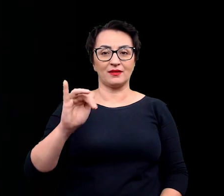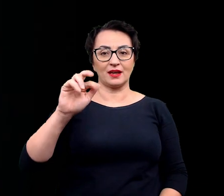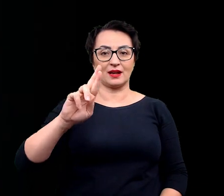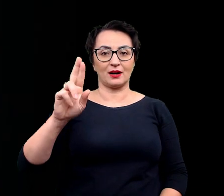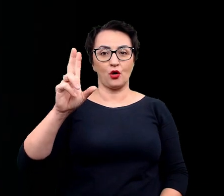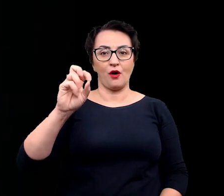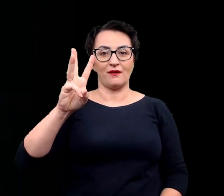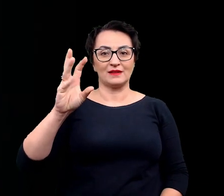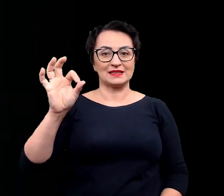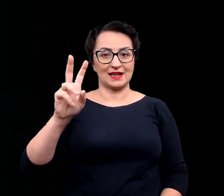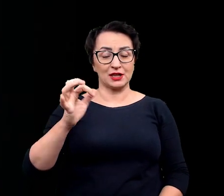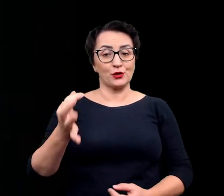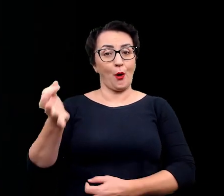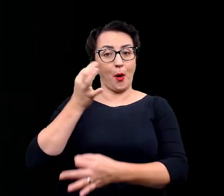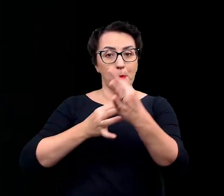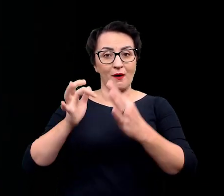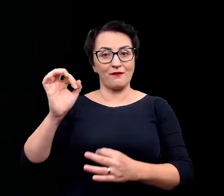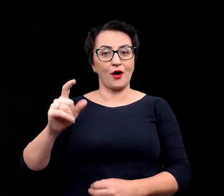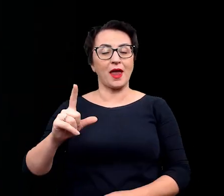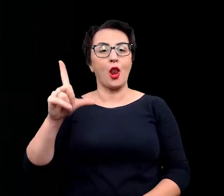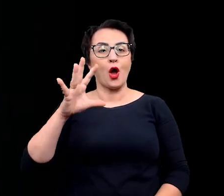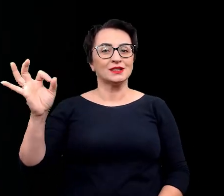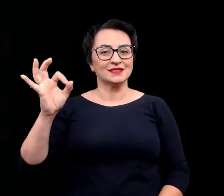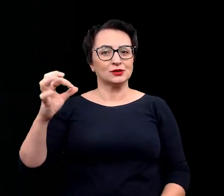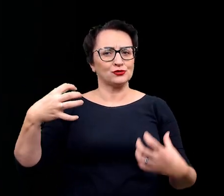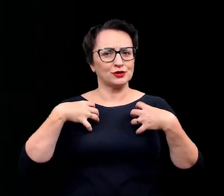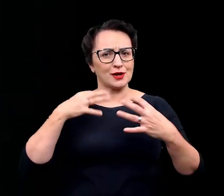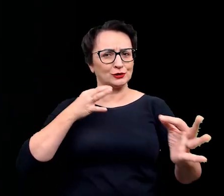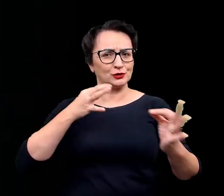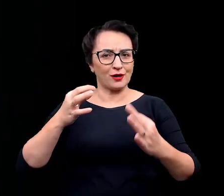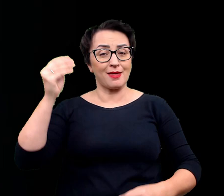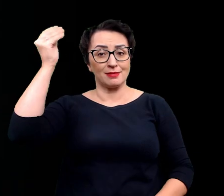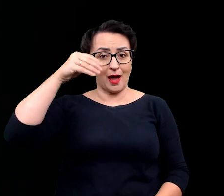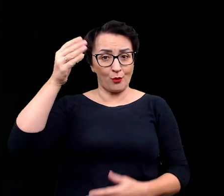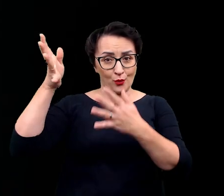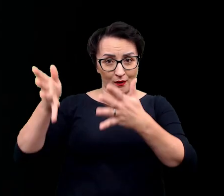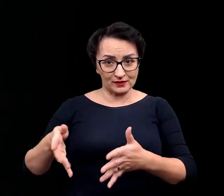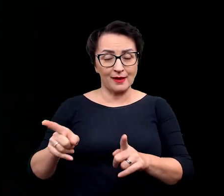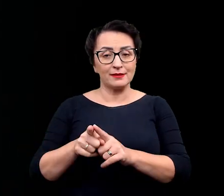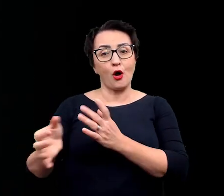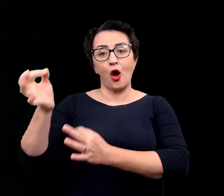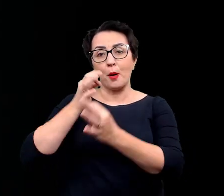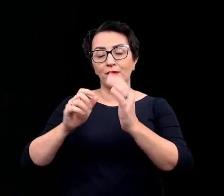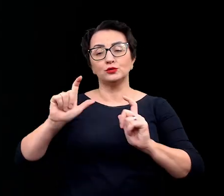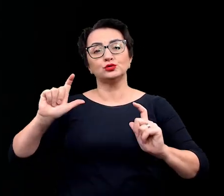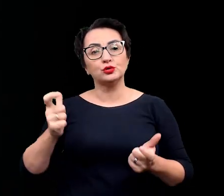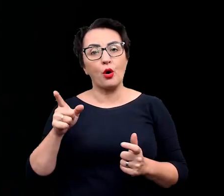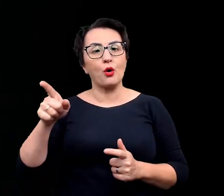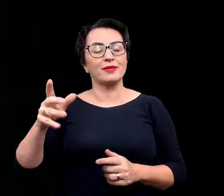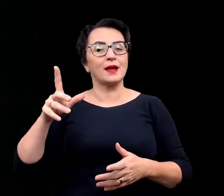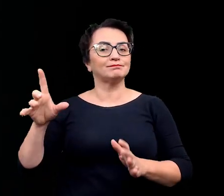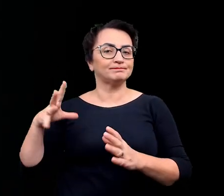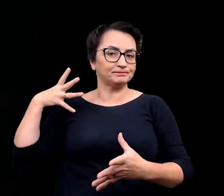burzliwych losach jako naukowiec, a i też powie nam coś naukowego, czym się do tej pory